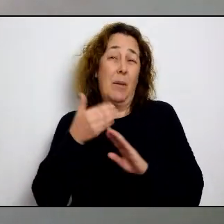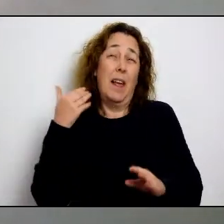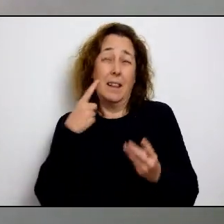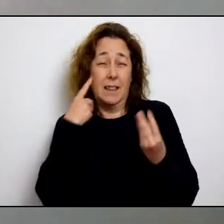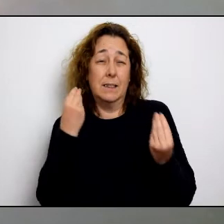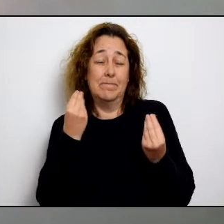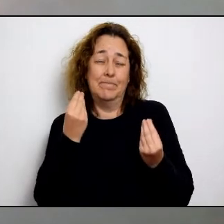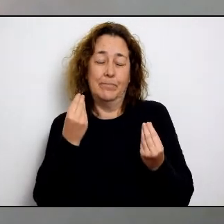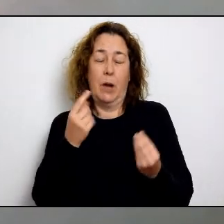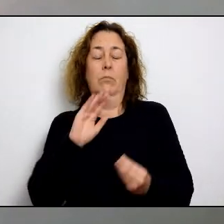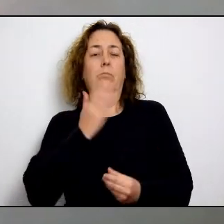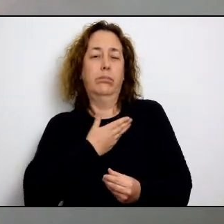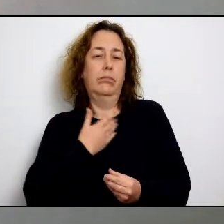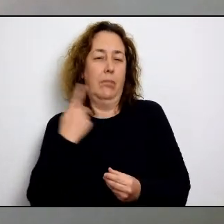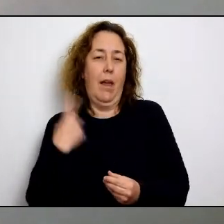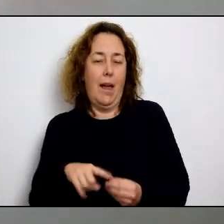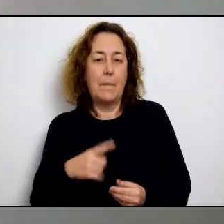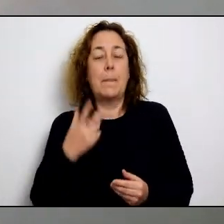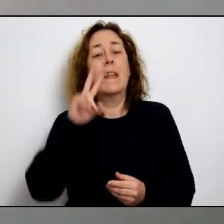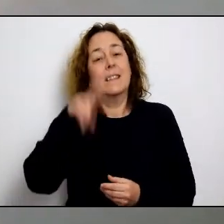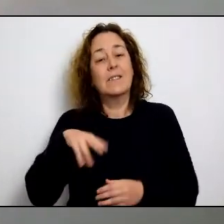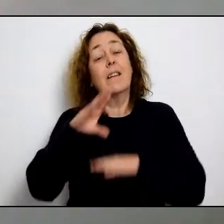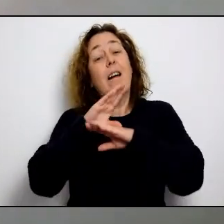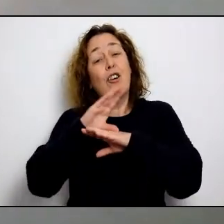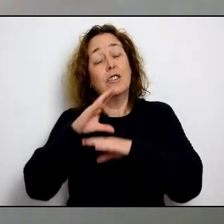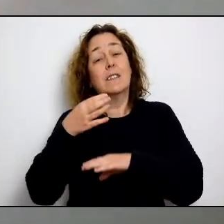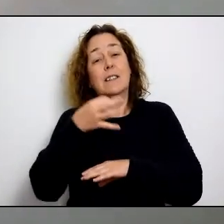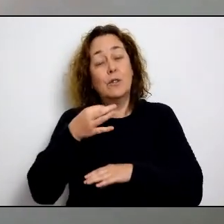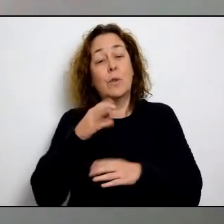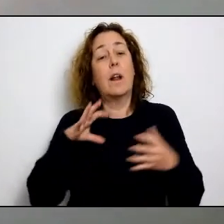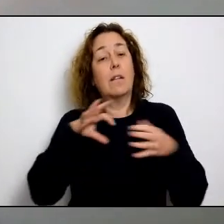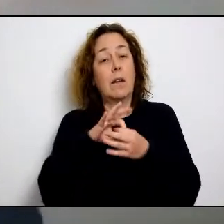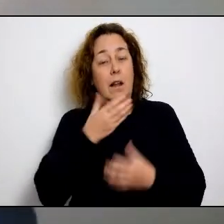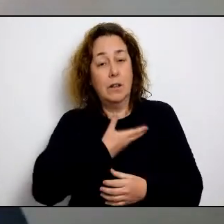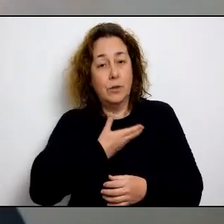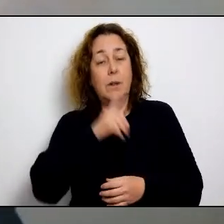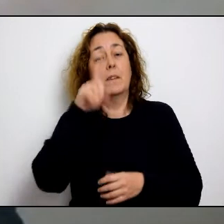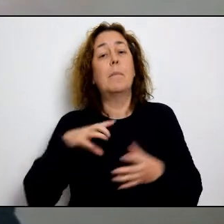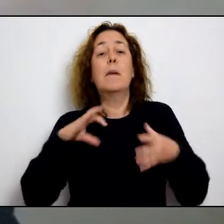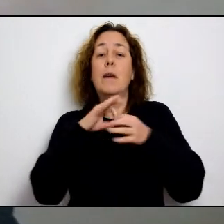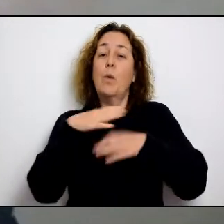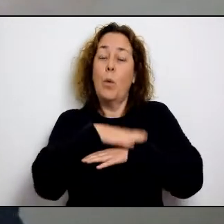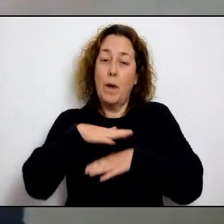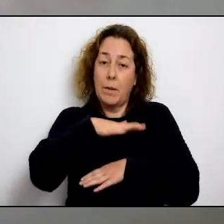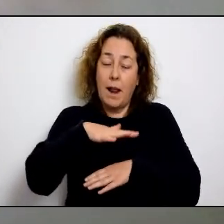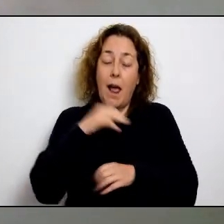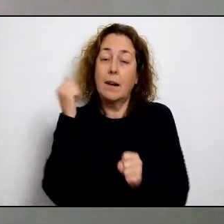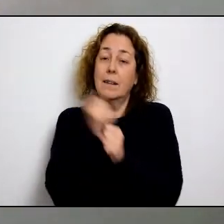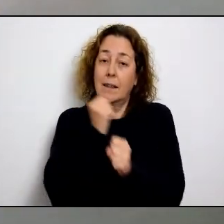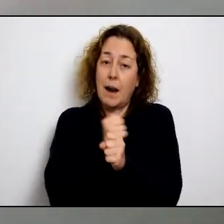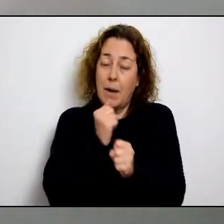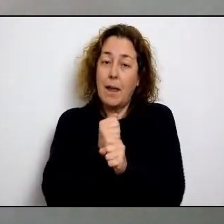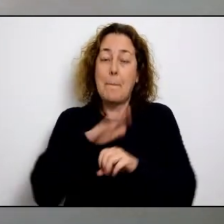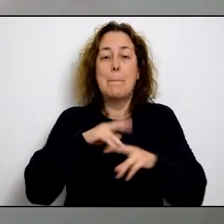xerren de les dades d'atur, de les esculpidores d'atur, previsibles però no menys colpidores. vull comentar que, si bé és cert que